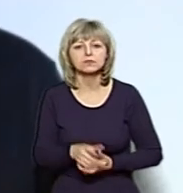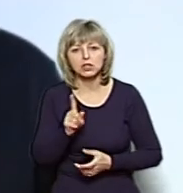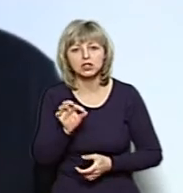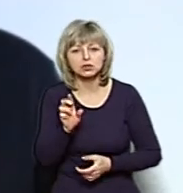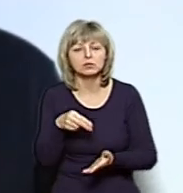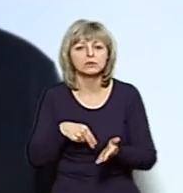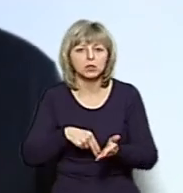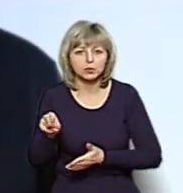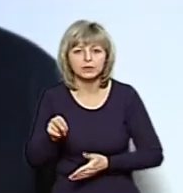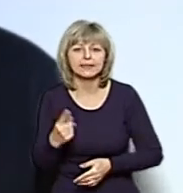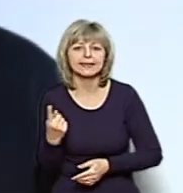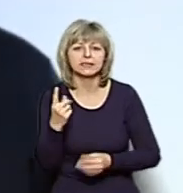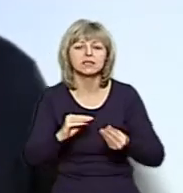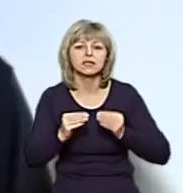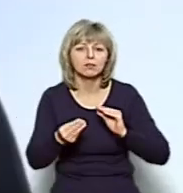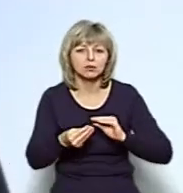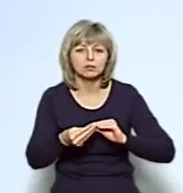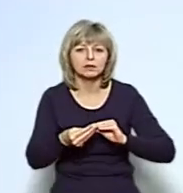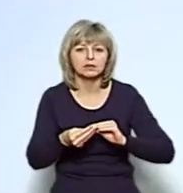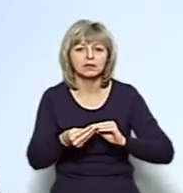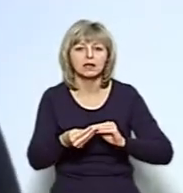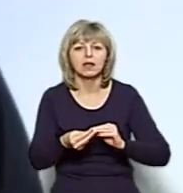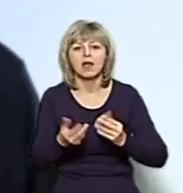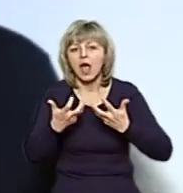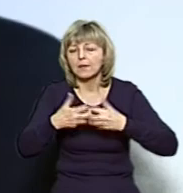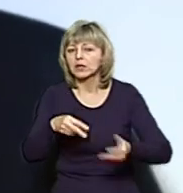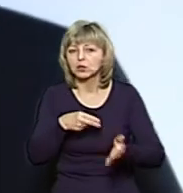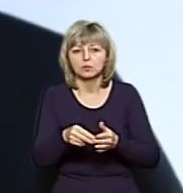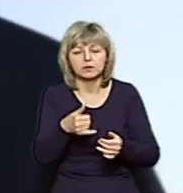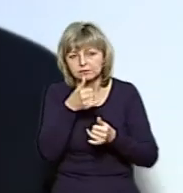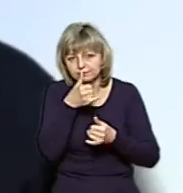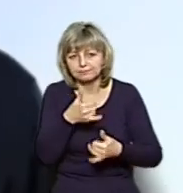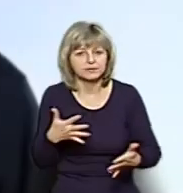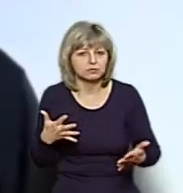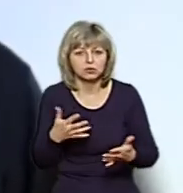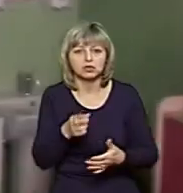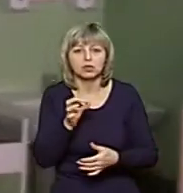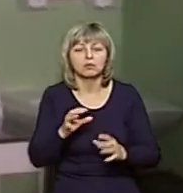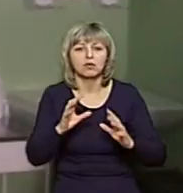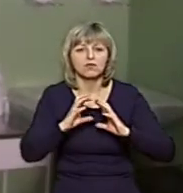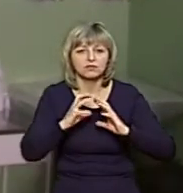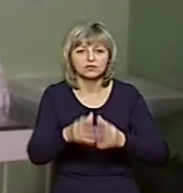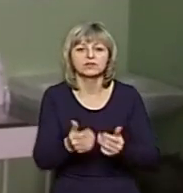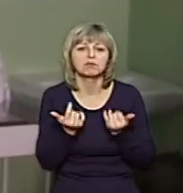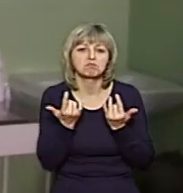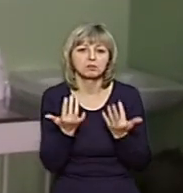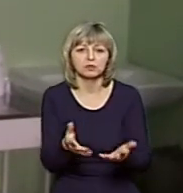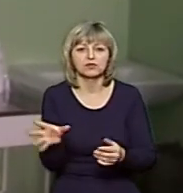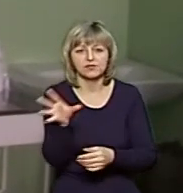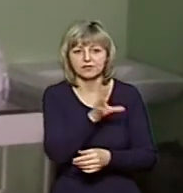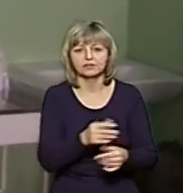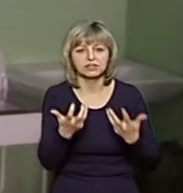і єдина проблема, гроші її зараз купити неможливо, тому що в усьому світі є дуже великий попит. Вадим Панафідін, Петро